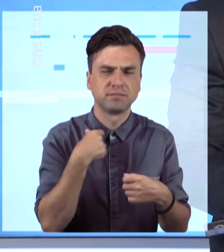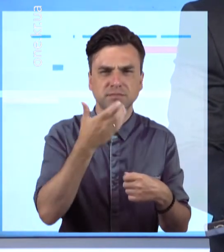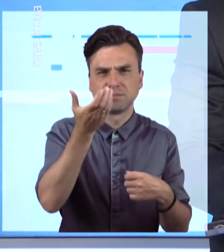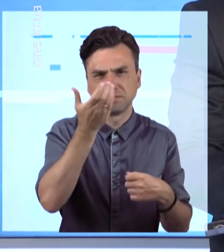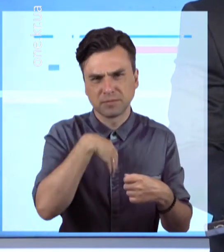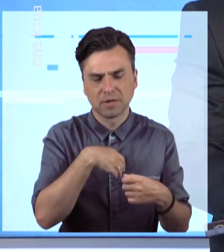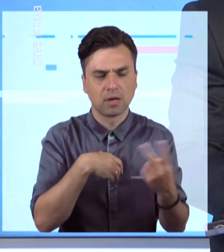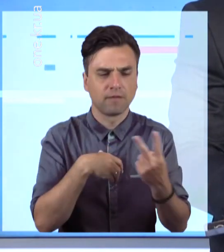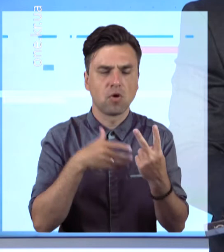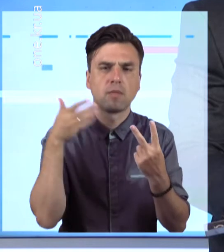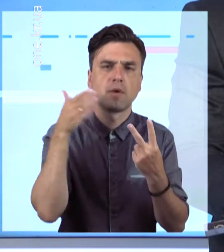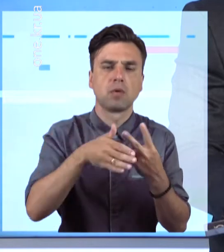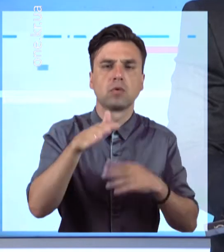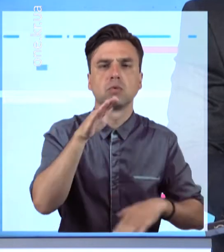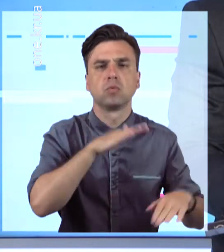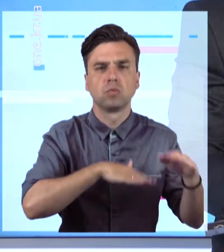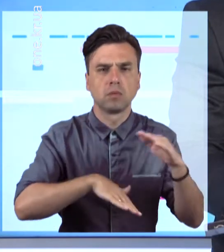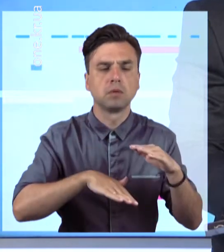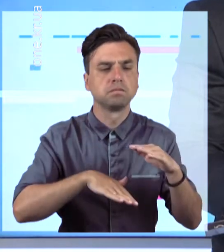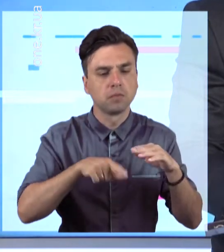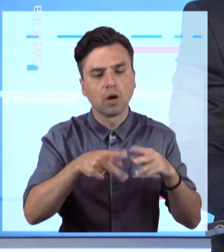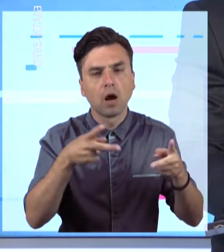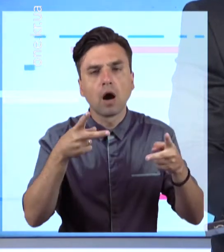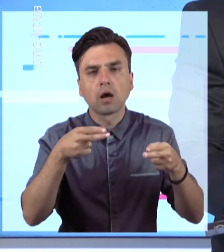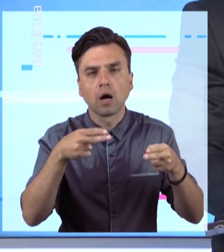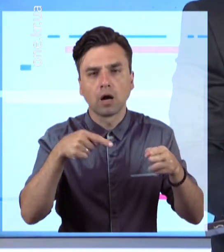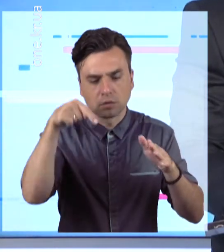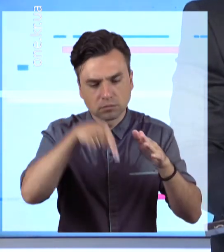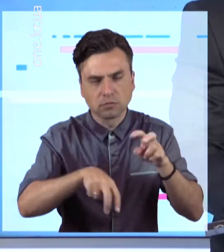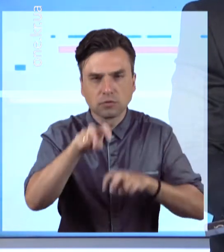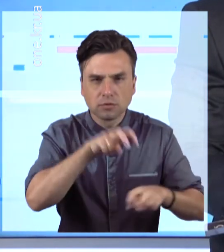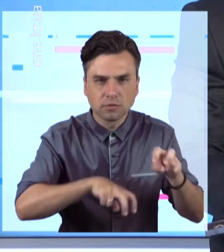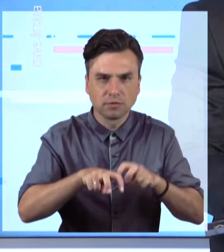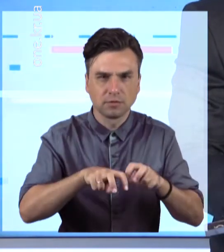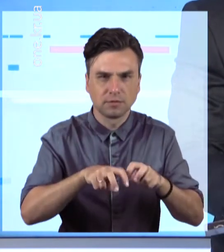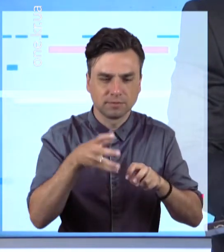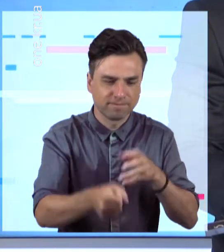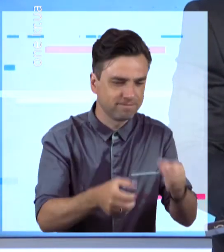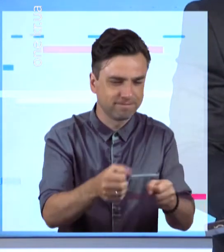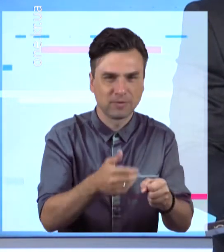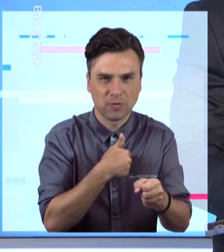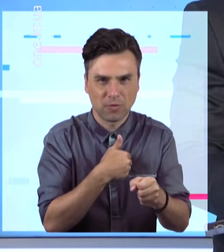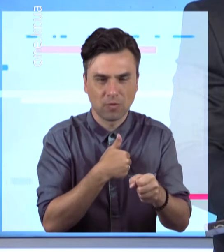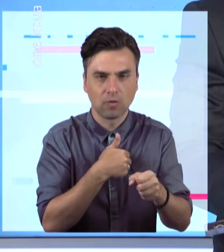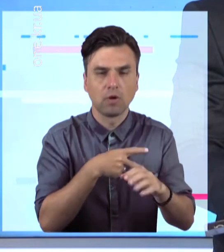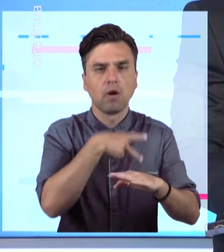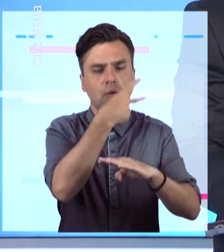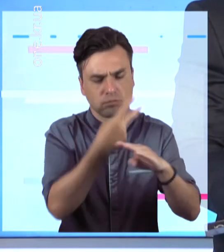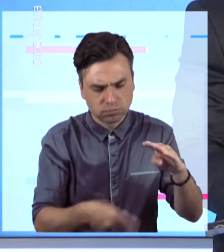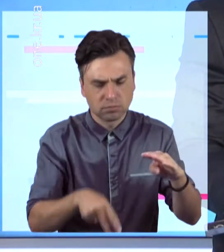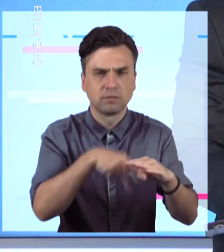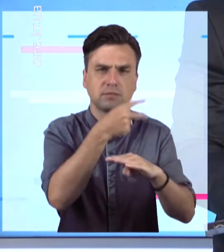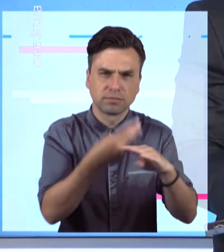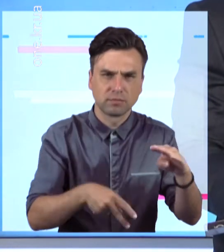поплавати у водомі та половити раків. Однак один з чоловіків тривалий час не винурював. Попри спроби небедужих містян,